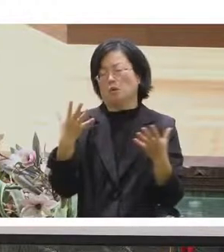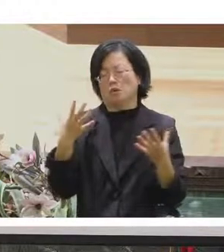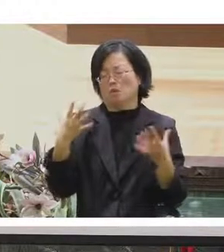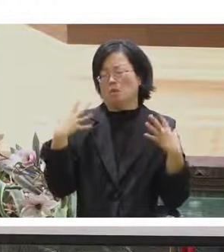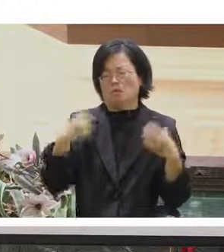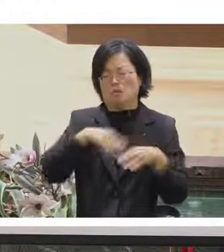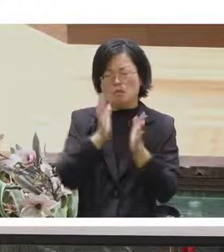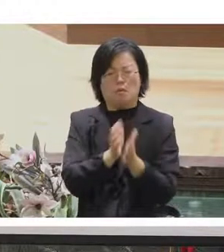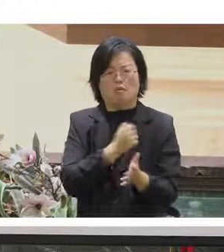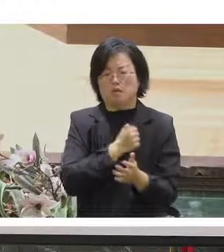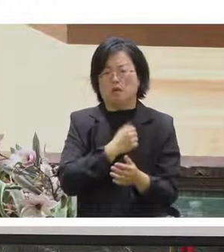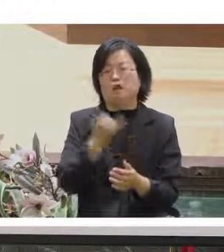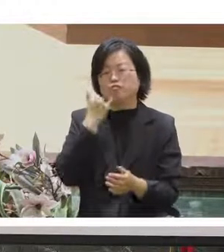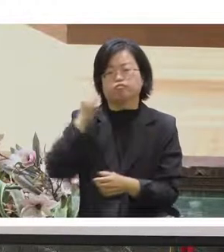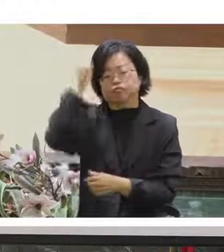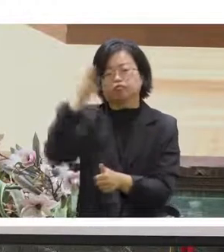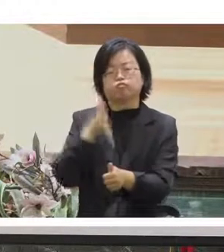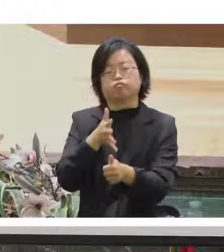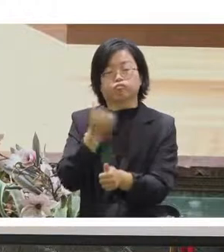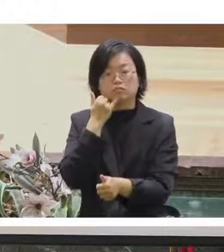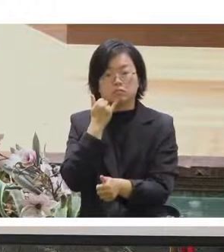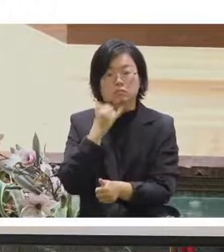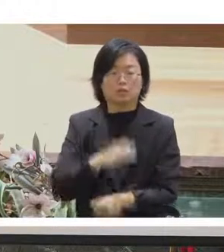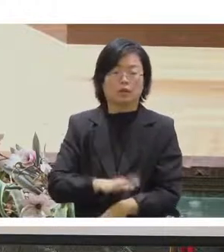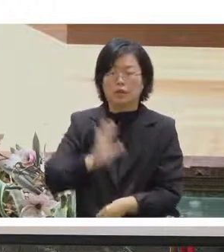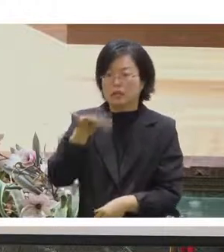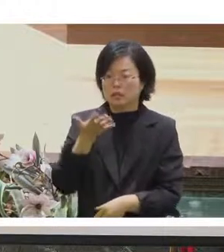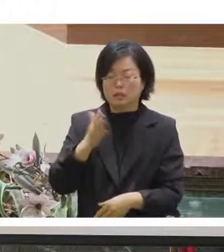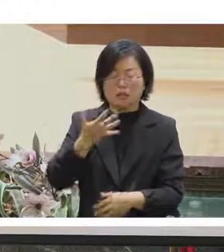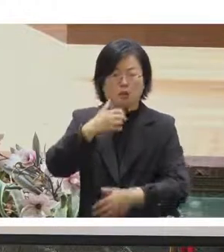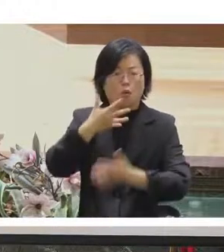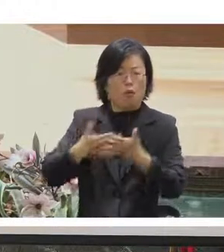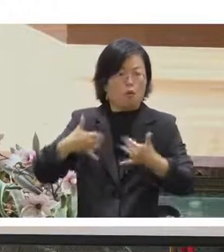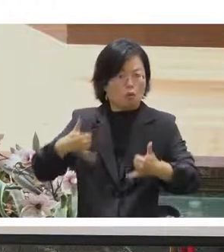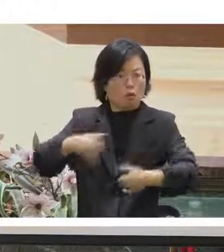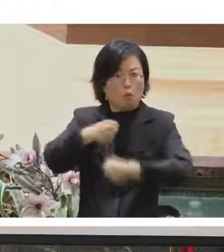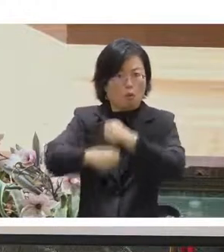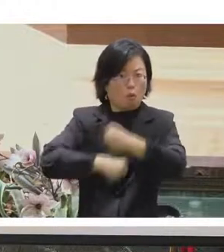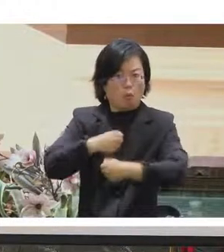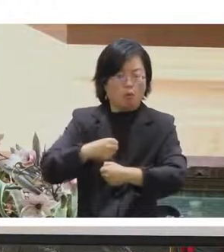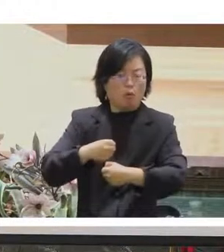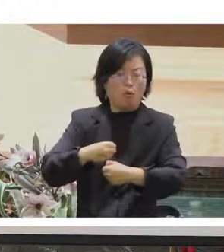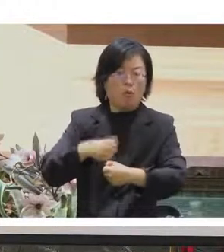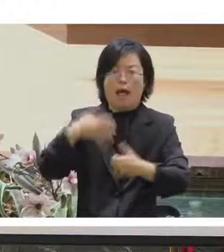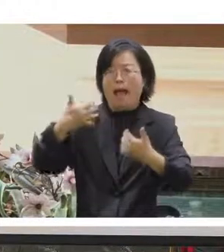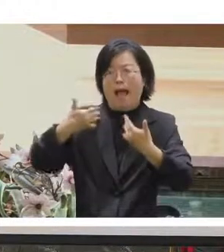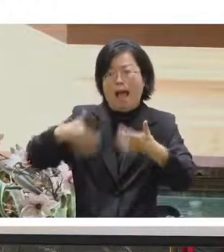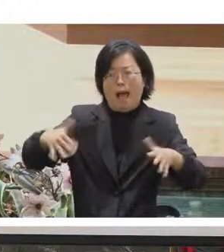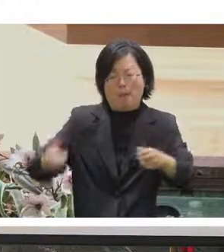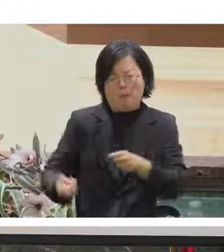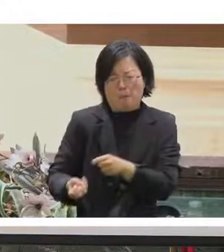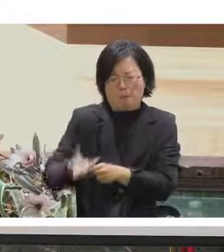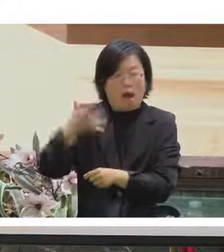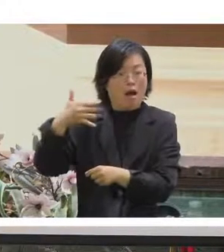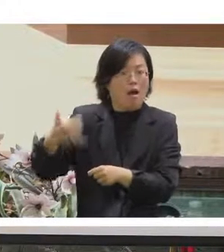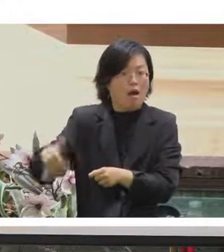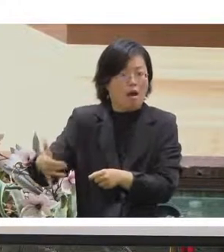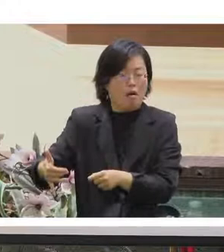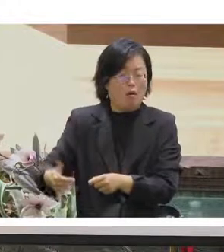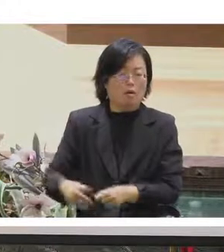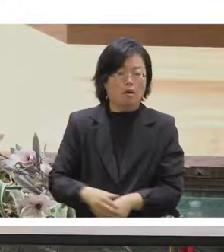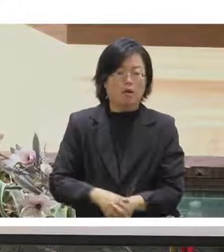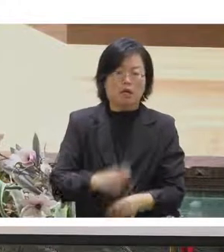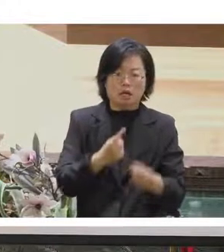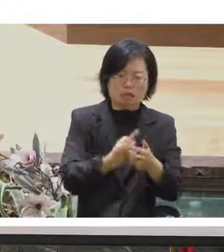所以有很多東西是我們呃不只是不只是費用很counter呃